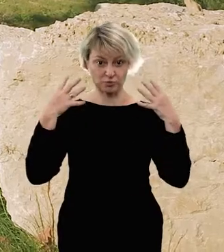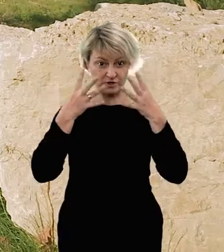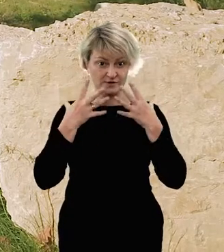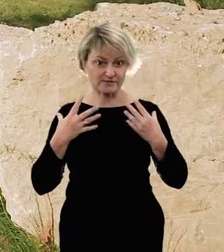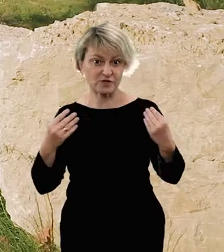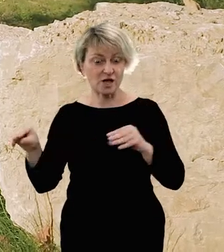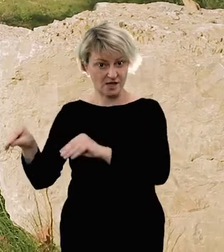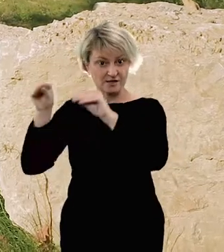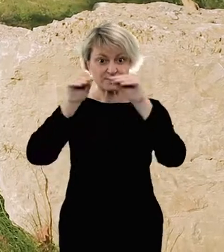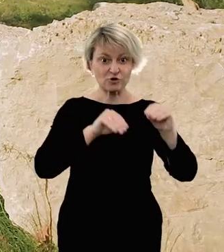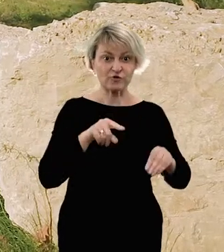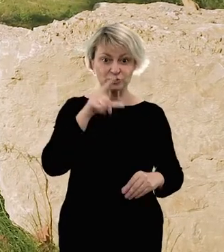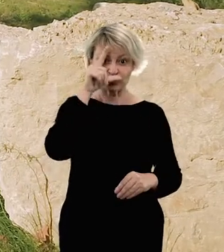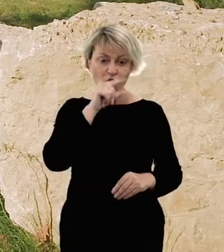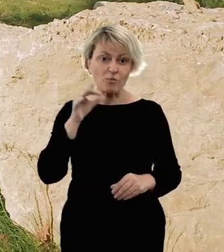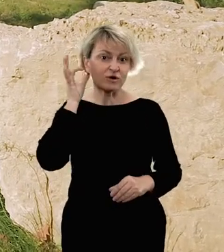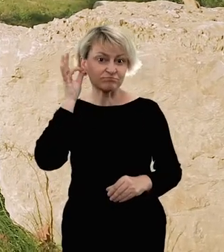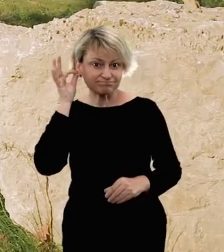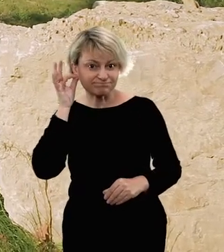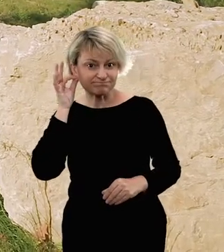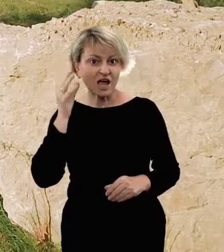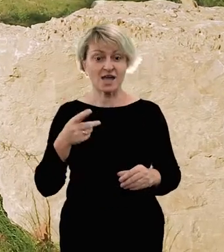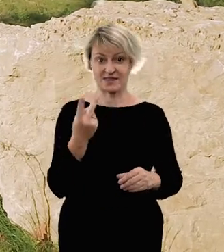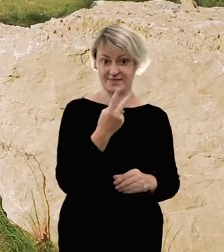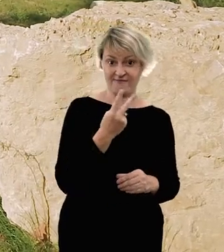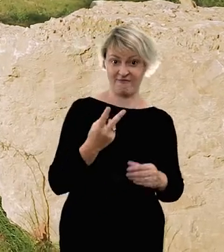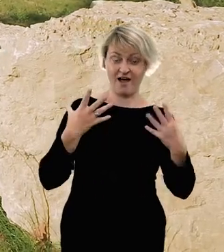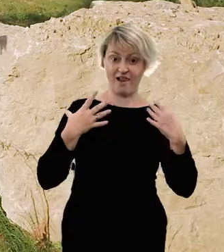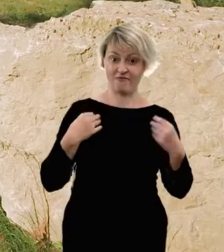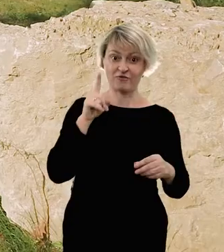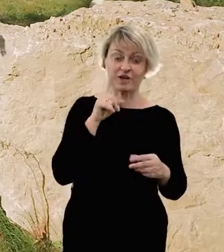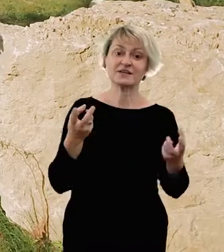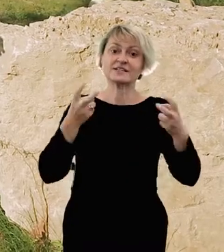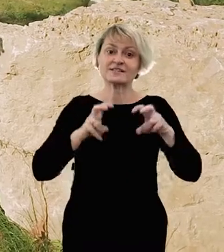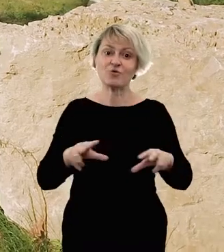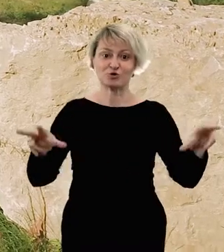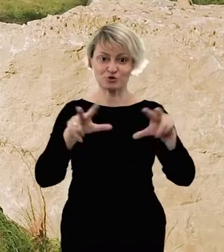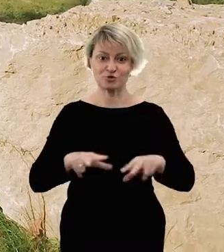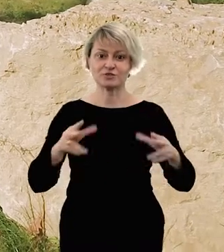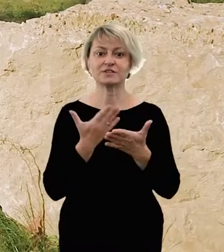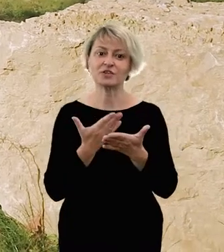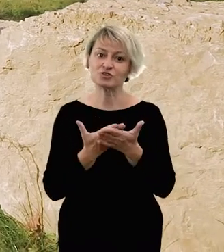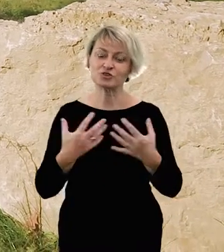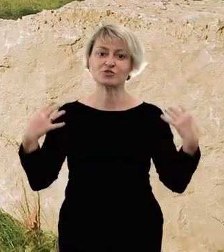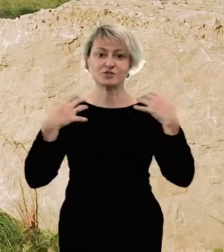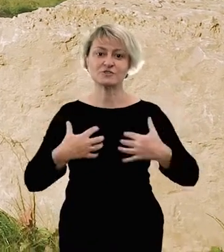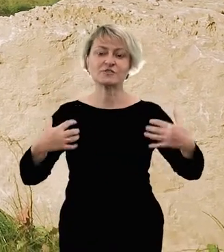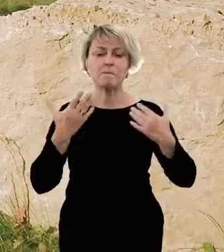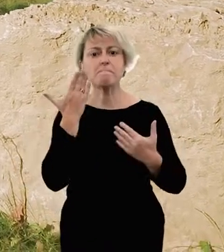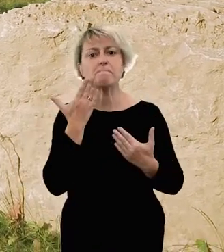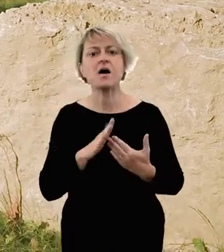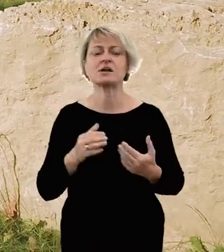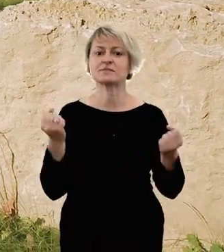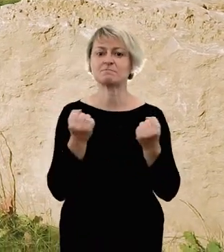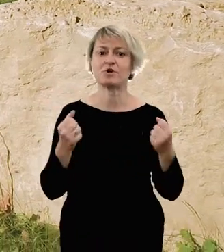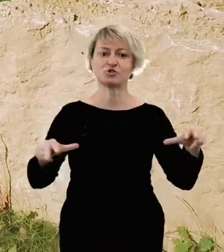samicę, z którymi te lwy będą mogły założyć rodzinę. To są, jak już mówiliśmy, zwierzęta bardzo rodzinne,